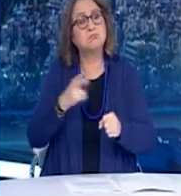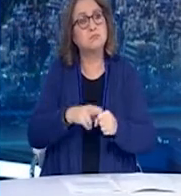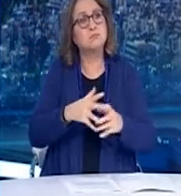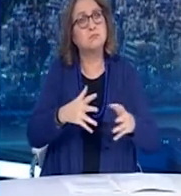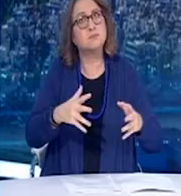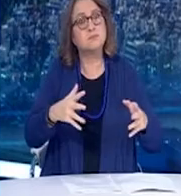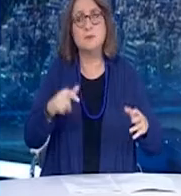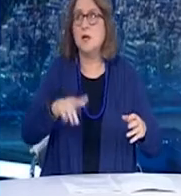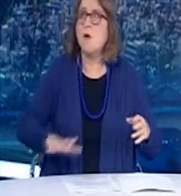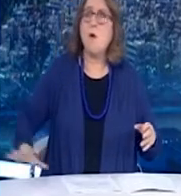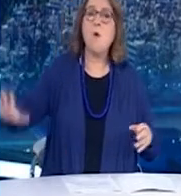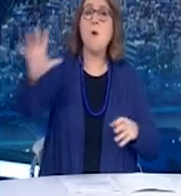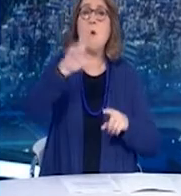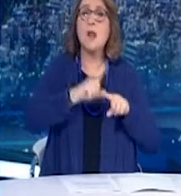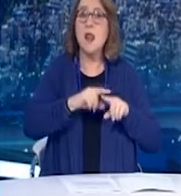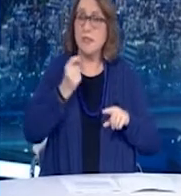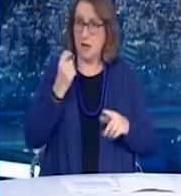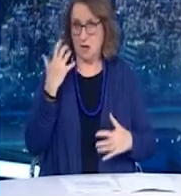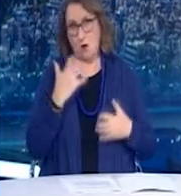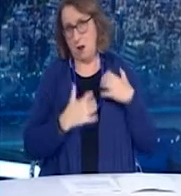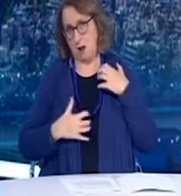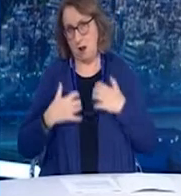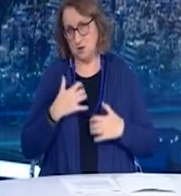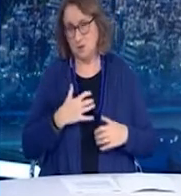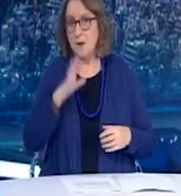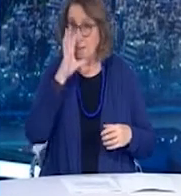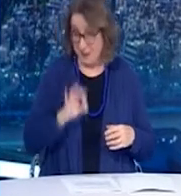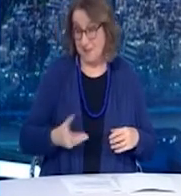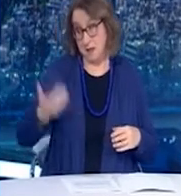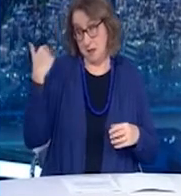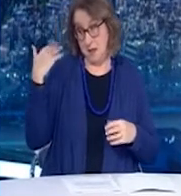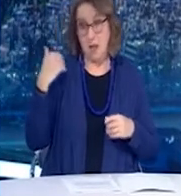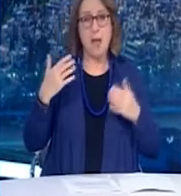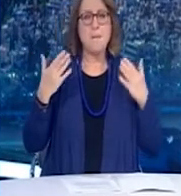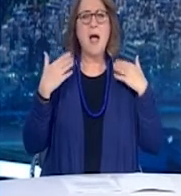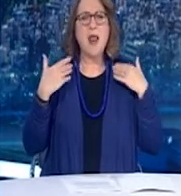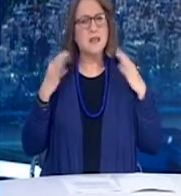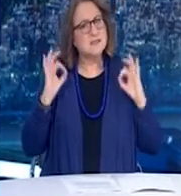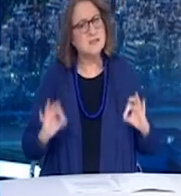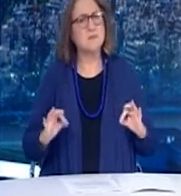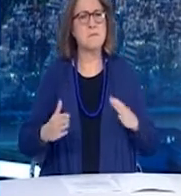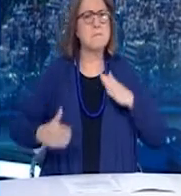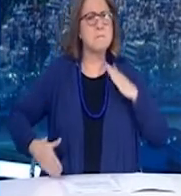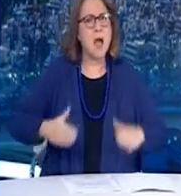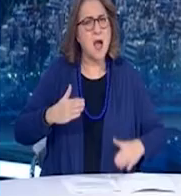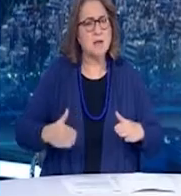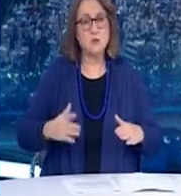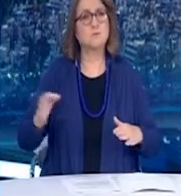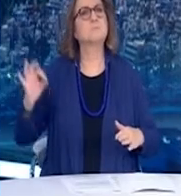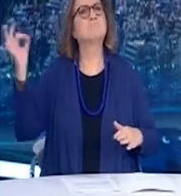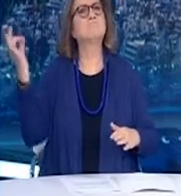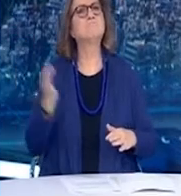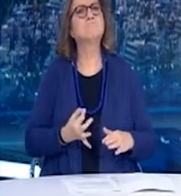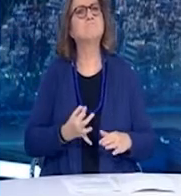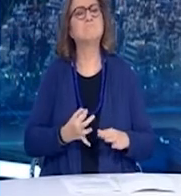αλήθεια είναι ότι σύμφωνα με την εμπειρία της προηγούμενης άνοιξης από το πρώτο εθνικό lockdown του Μαρτίου θα περίμενε κανείς